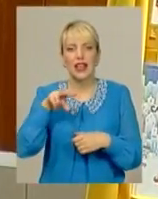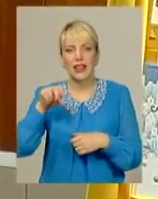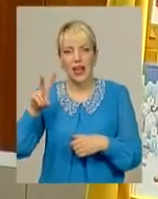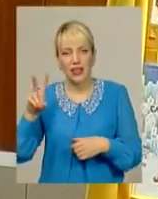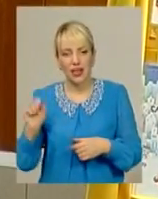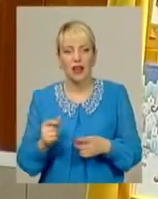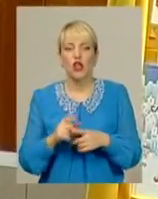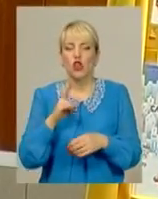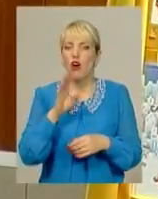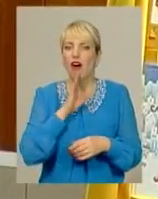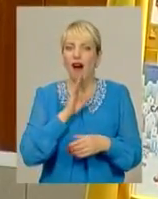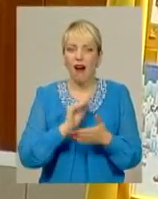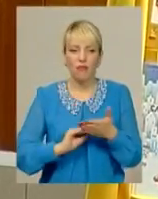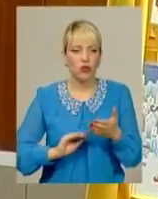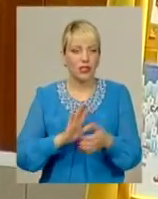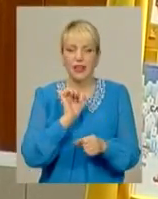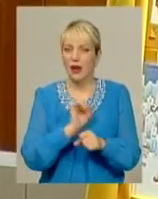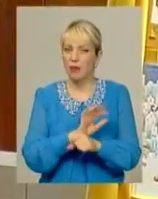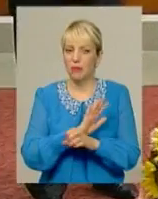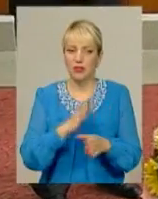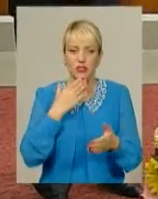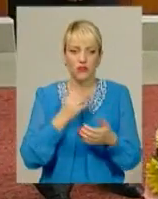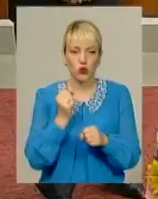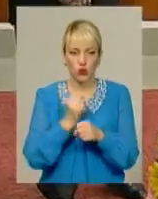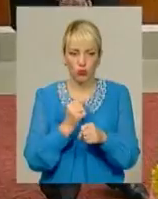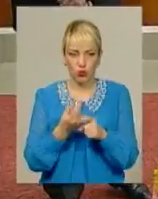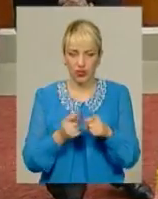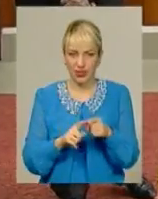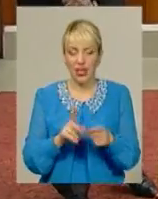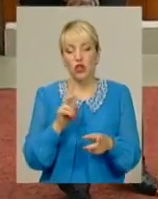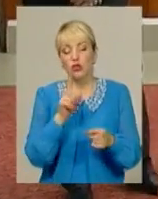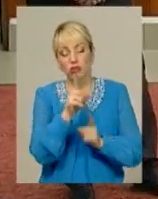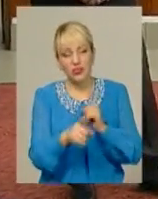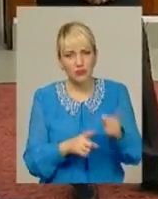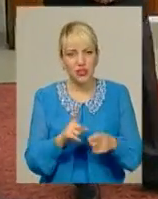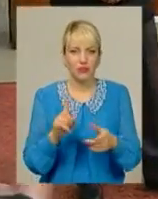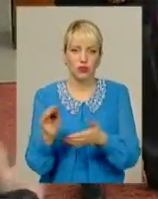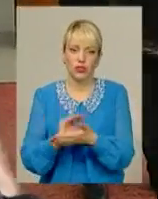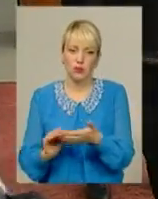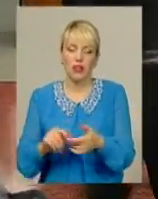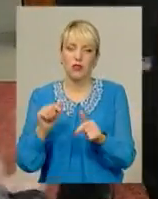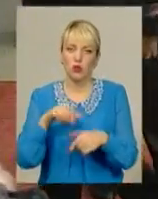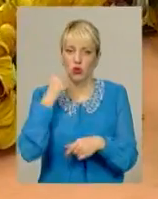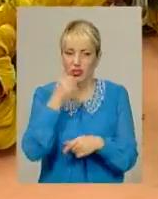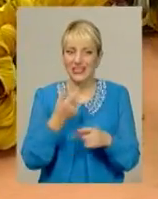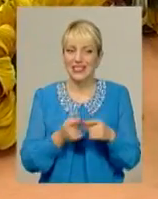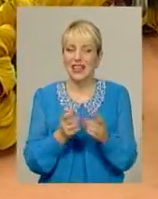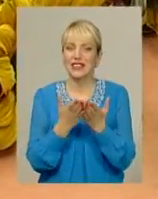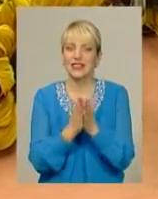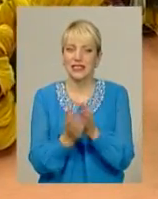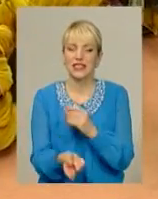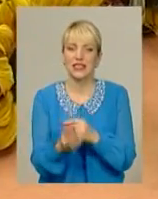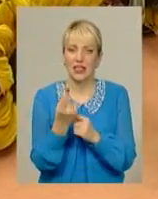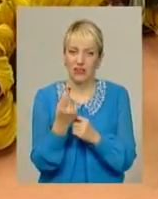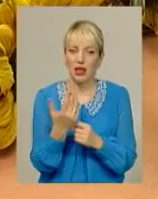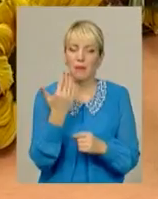авторка не припиняла свою роботу над нею. Щось змінювала, щось переписувала. Та цьогоріч книга таки з'явилась на світ накладом